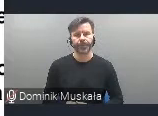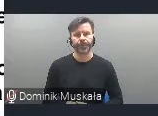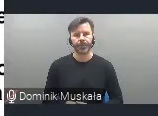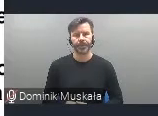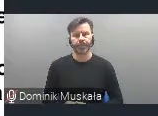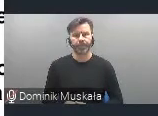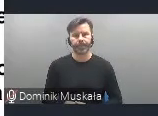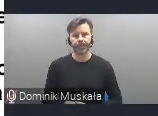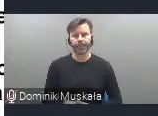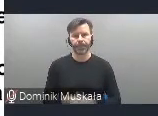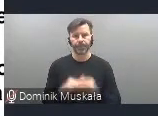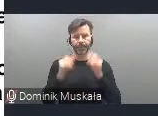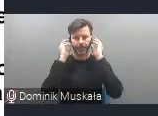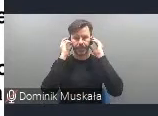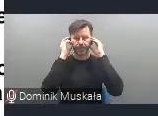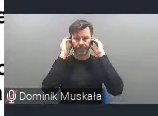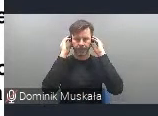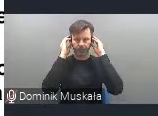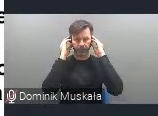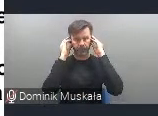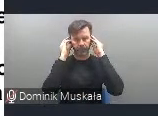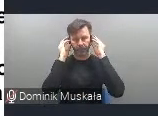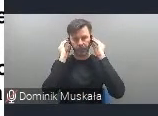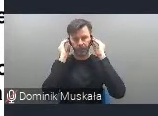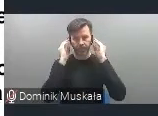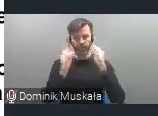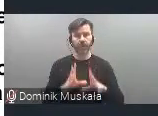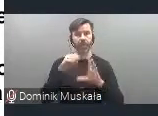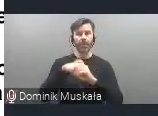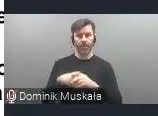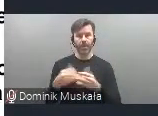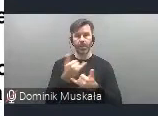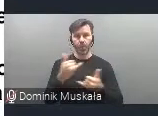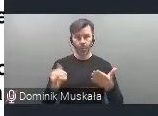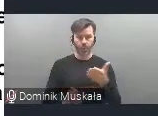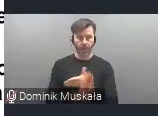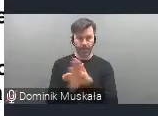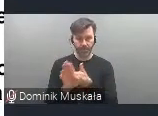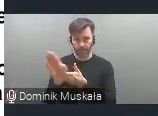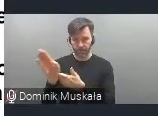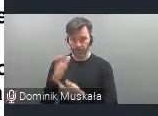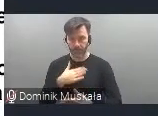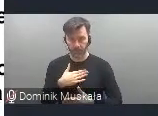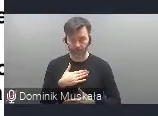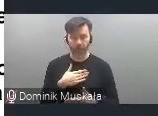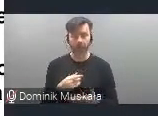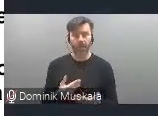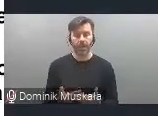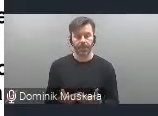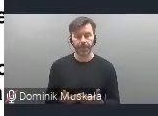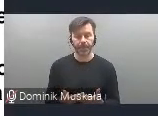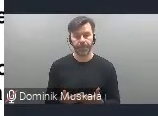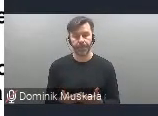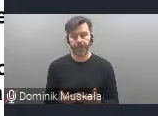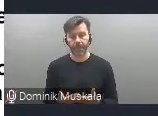jest to taki zbiór różnych prezentacji, to tutaj tylko tak właśnie